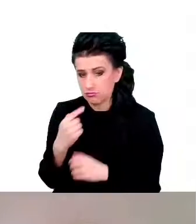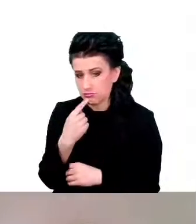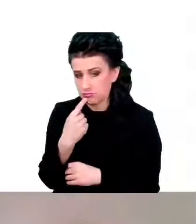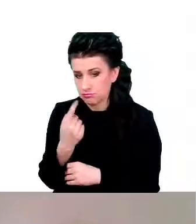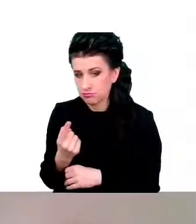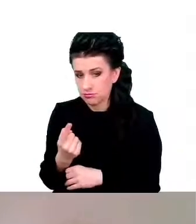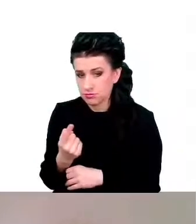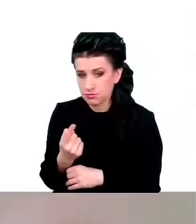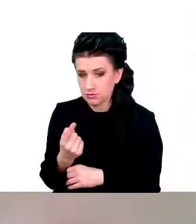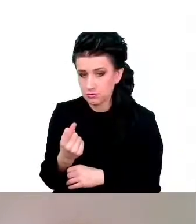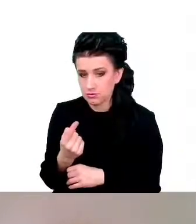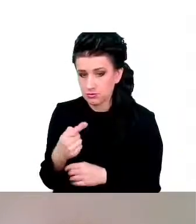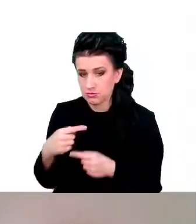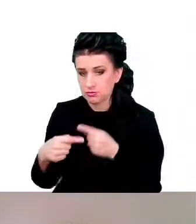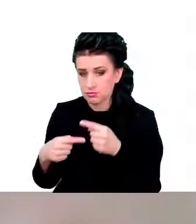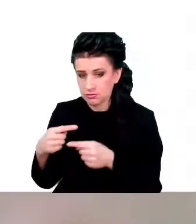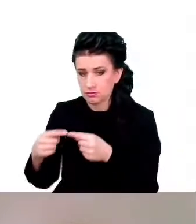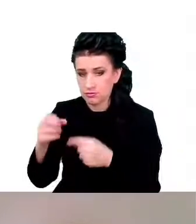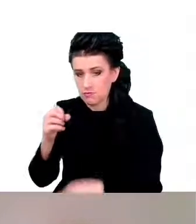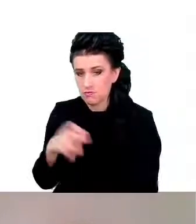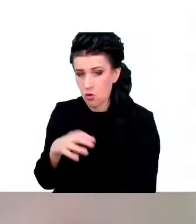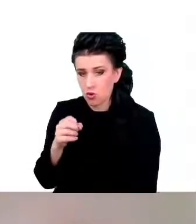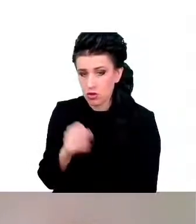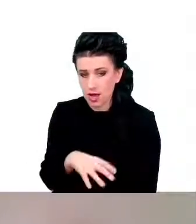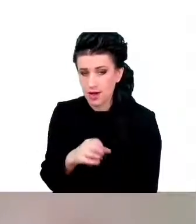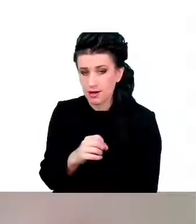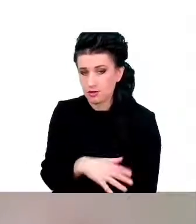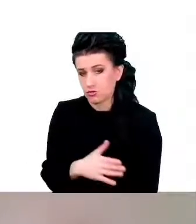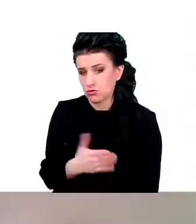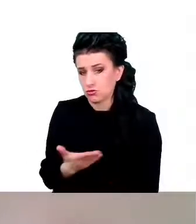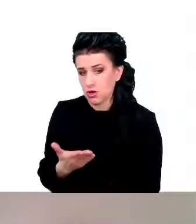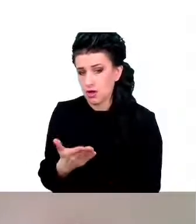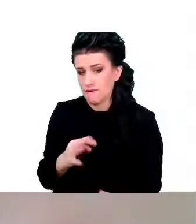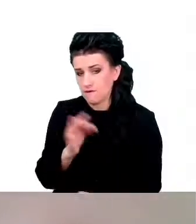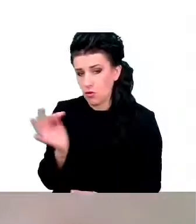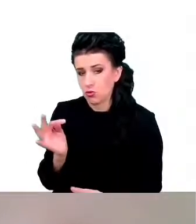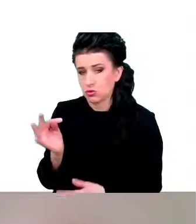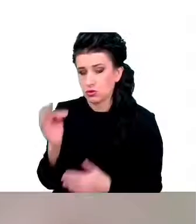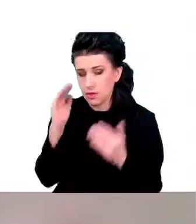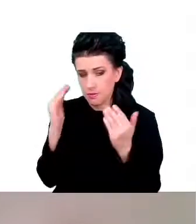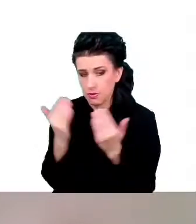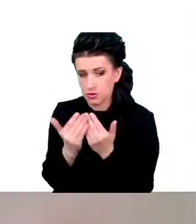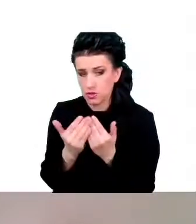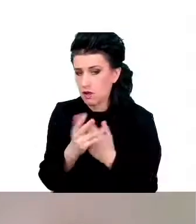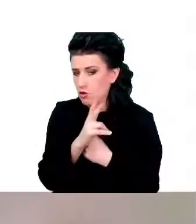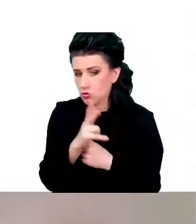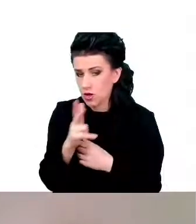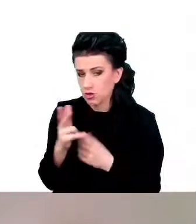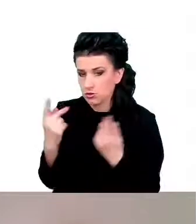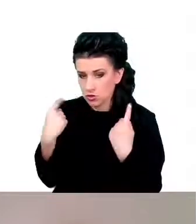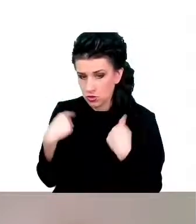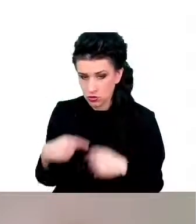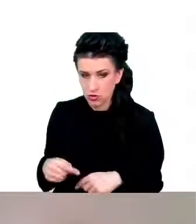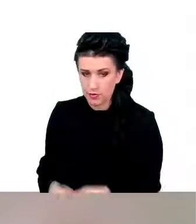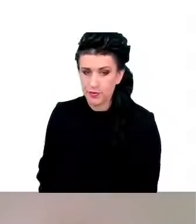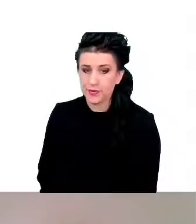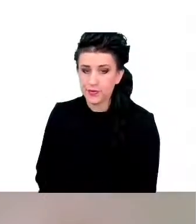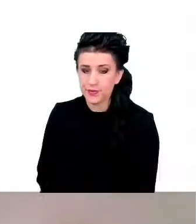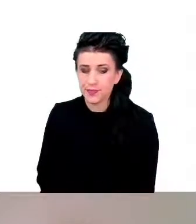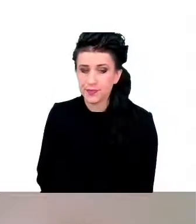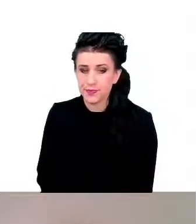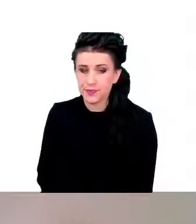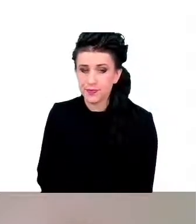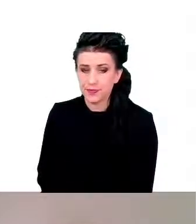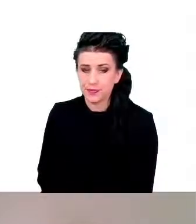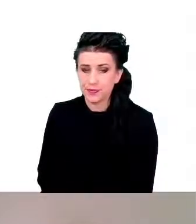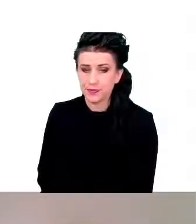dochodzi do stopniowego pogarszania się funkcji poznawczych u każdego z nas. I